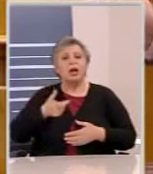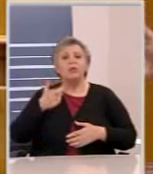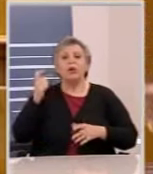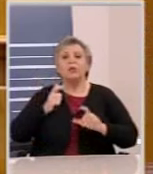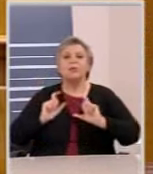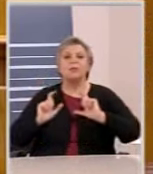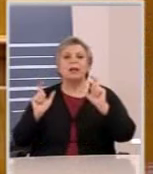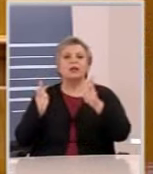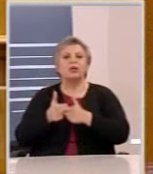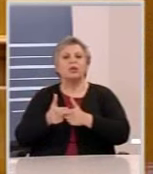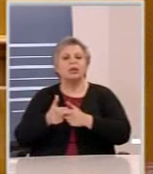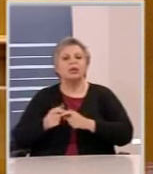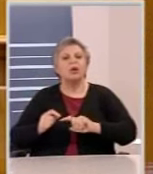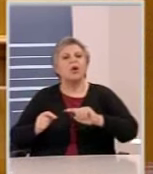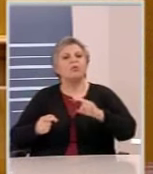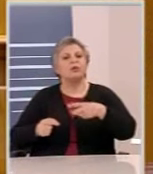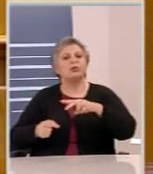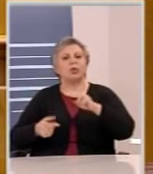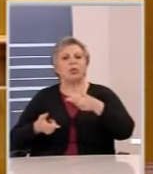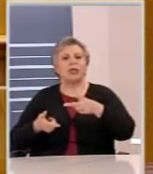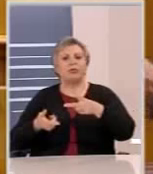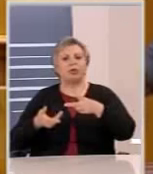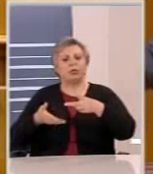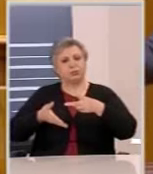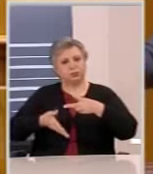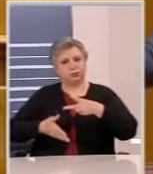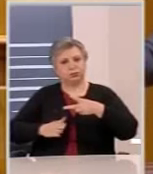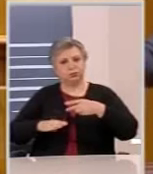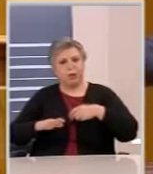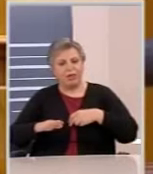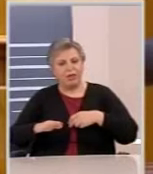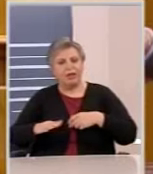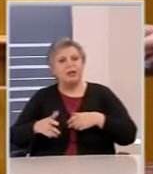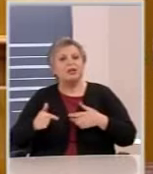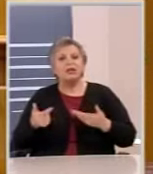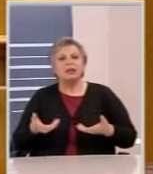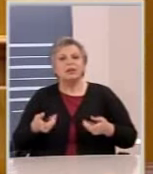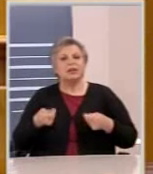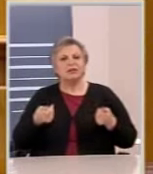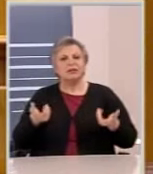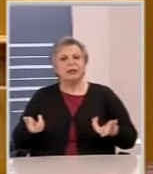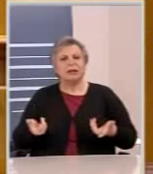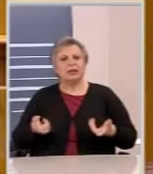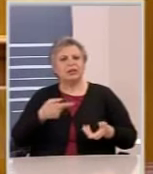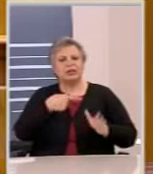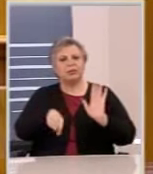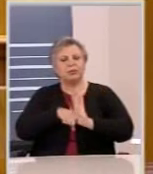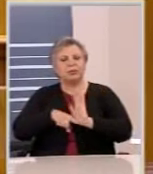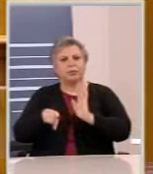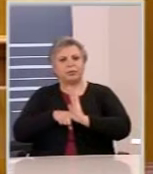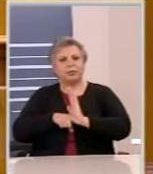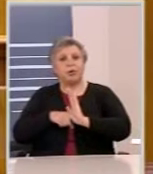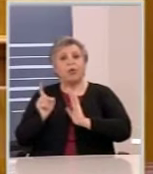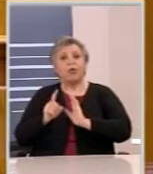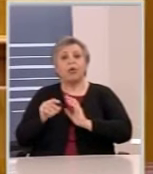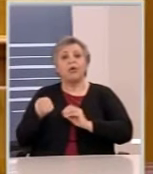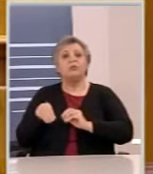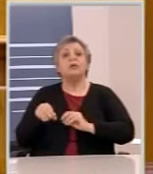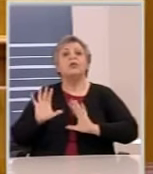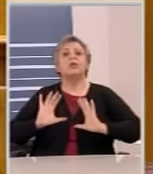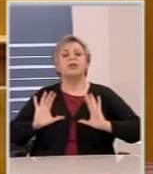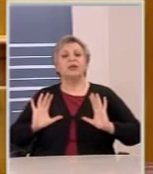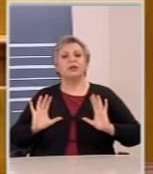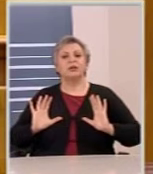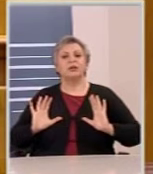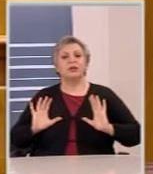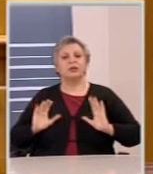καταψηφίσατε. Συγχαρητήρια. Το ήλιο άλλωστε κάνατε σας θυμίζω. Και τον Δεκέμβρη εδώ